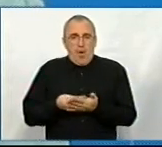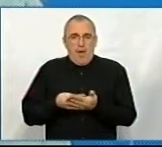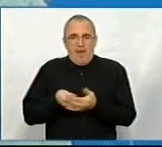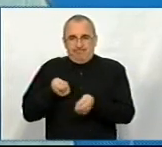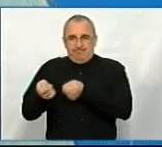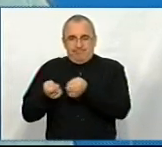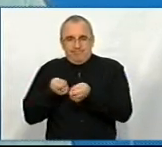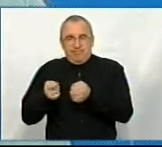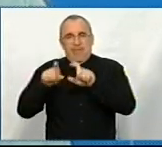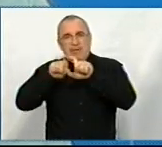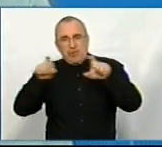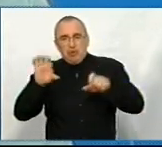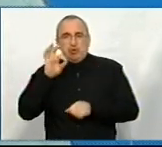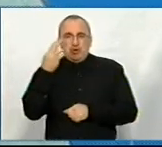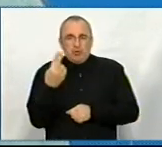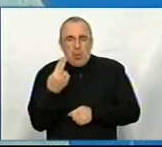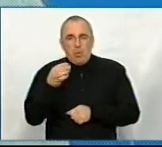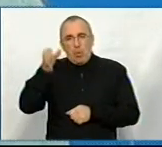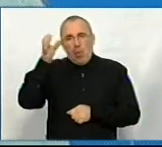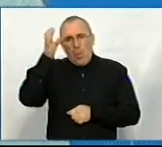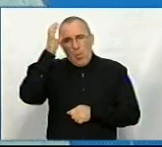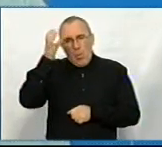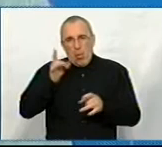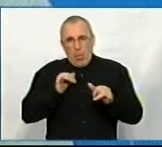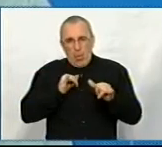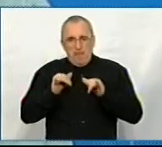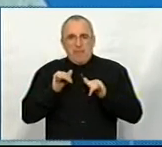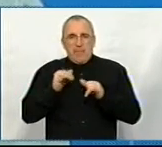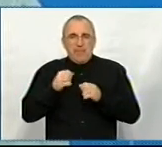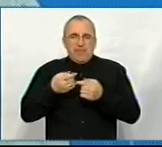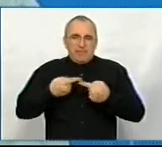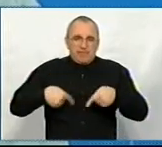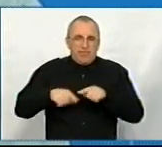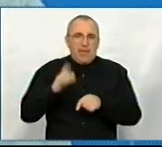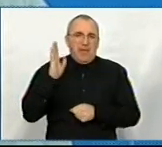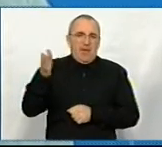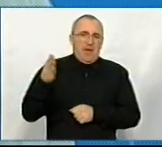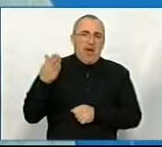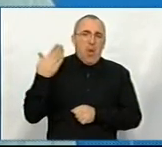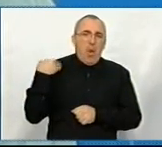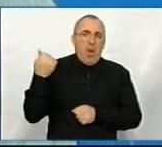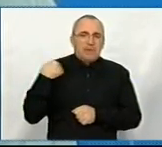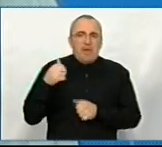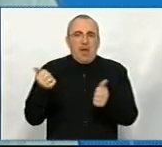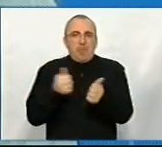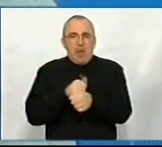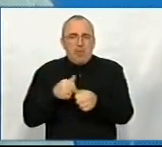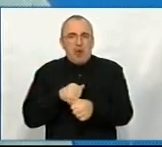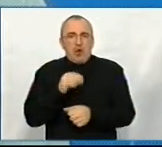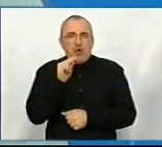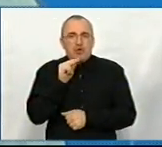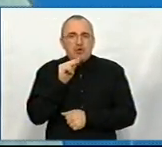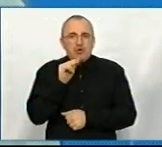заклади соціально-гуманітарної сфери, як історія із Олександрійською бібліотекою імені Чижевського.